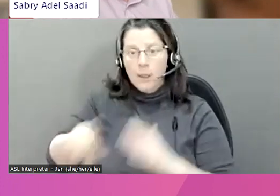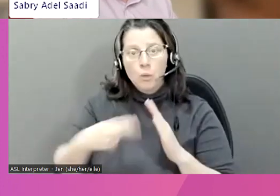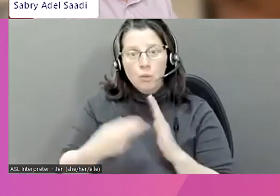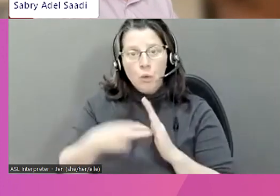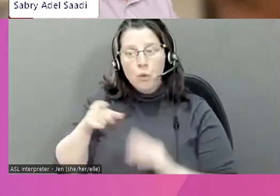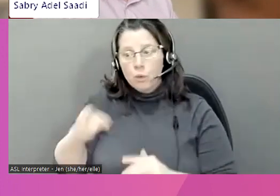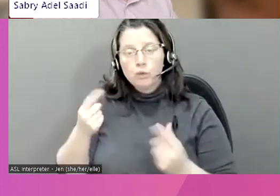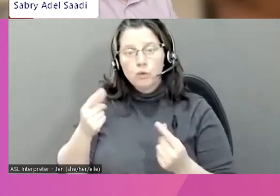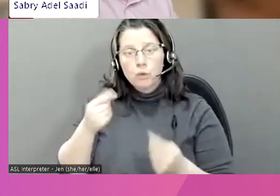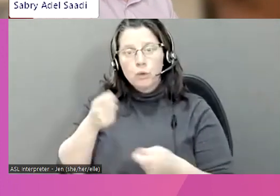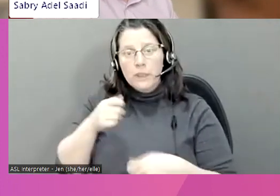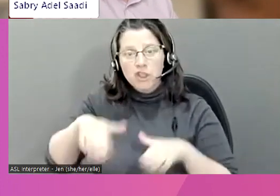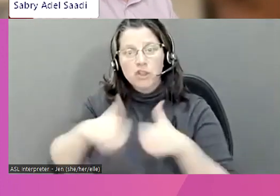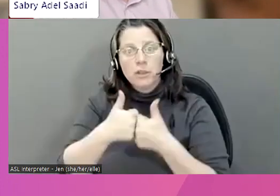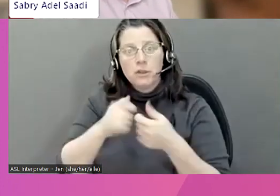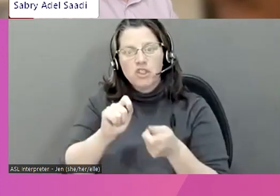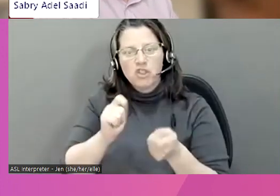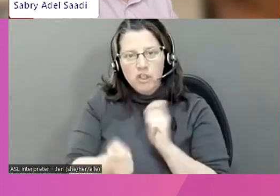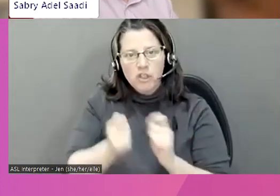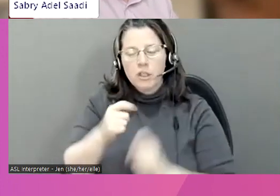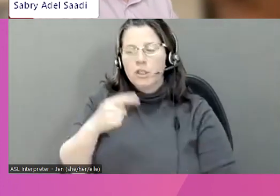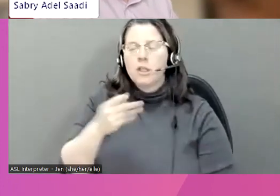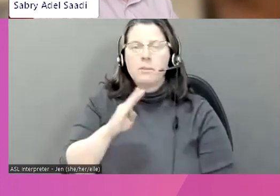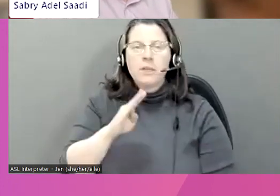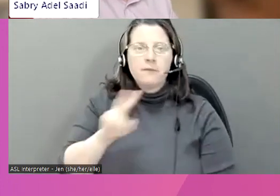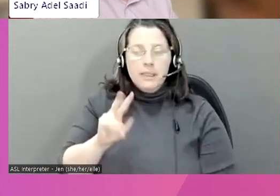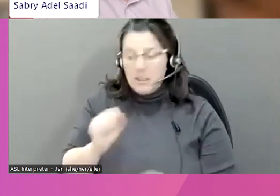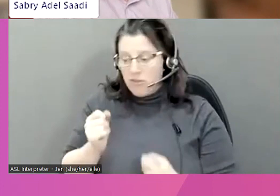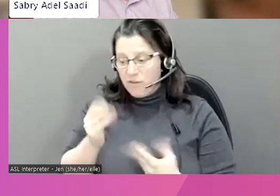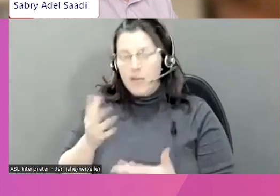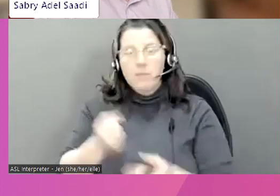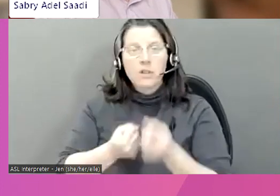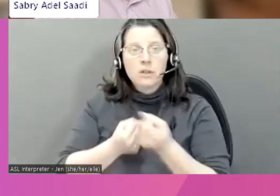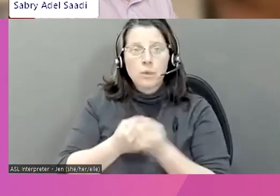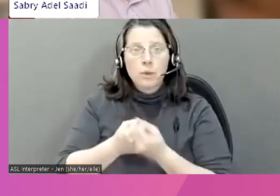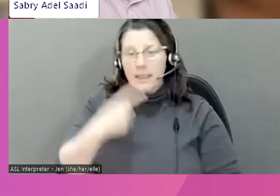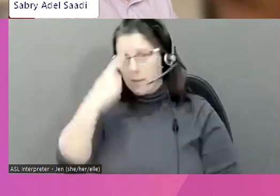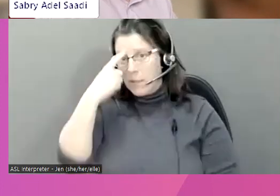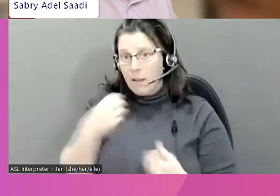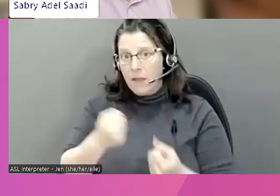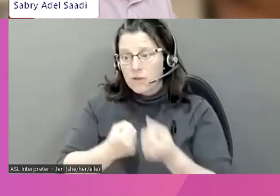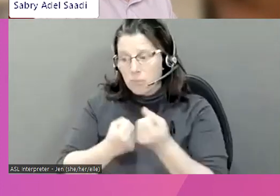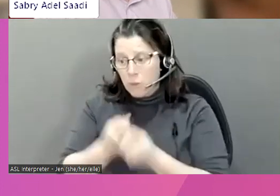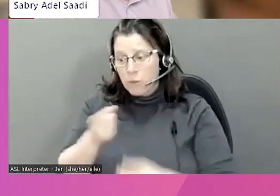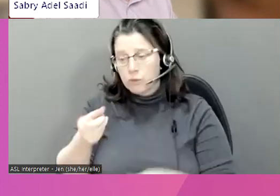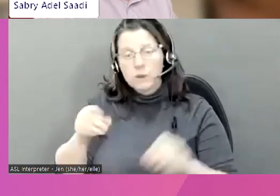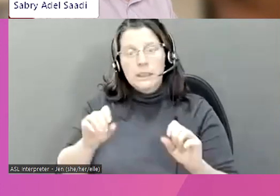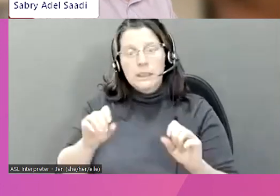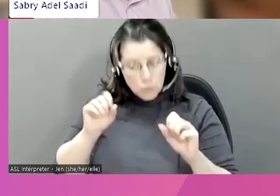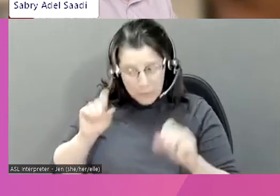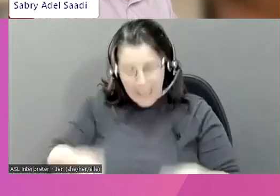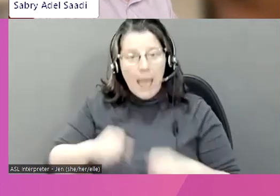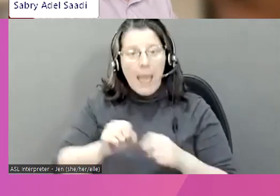les garçons. Quels sont leurs rôles pour contrer la VFSFT? et de aussi, par le même fait, leur